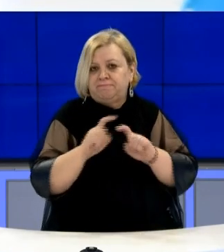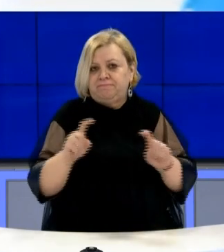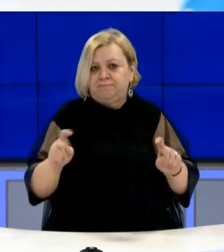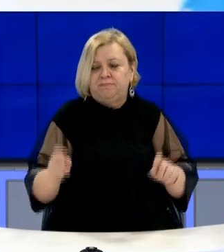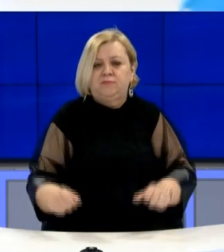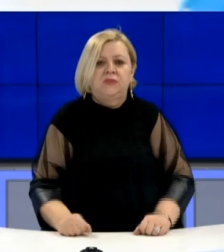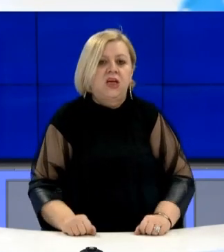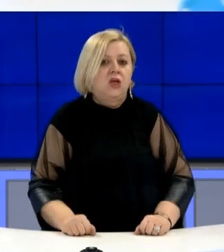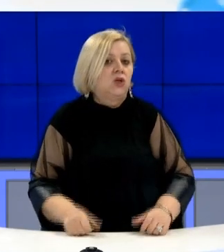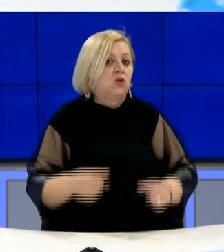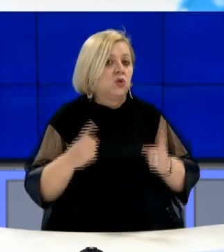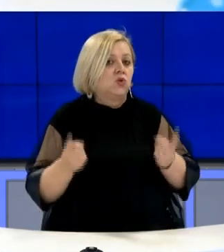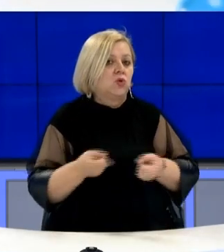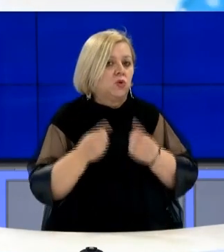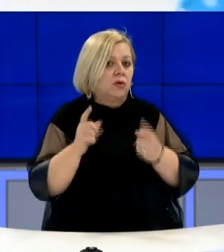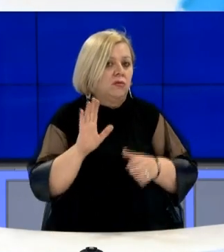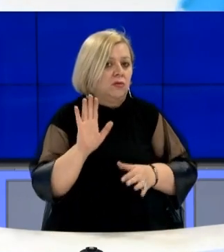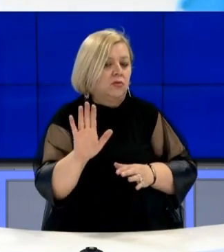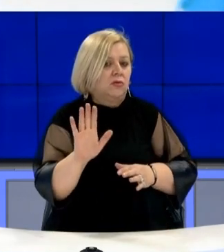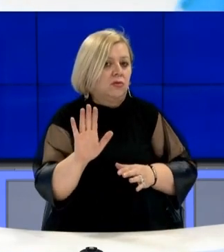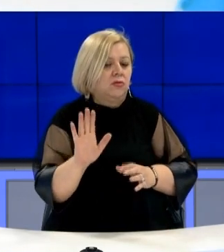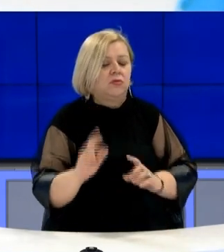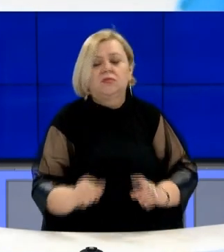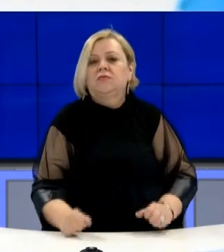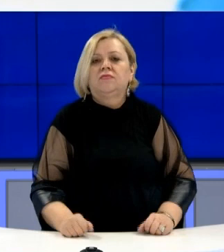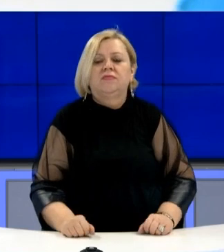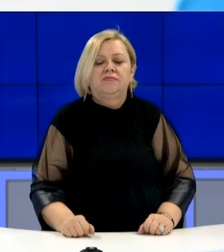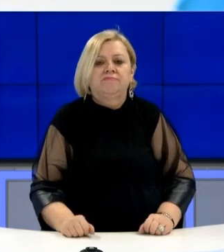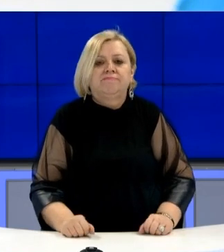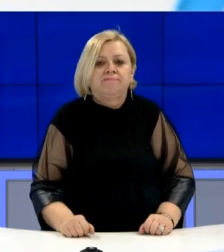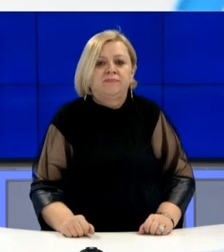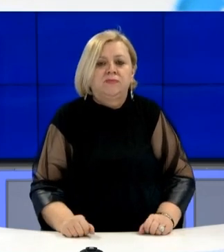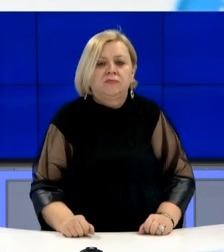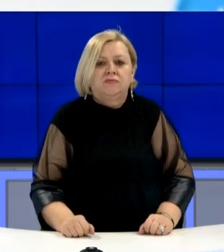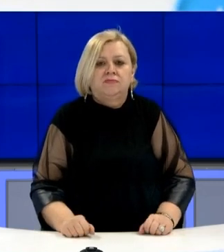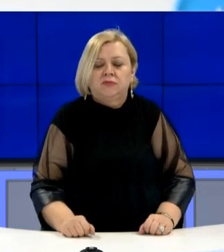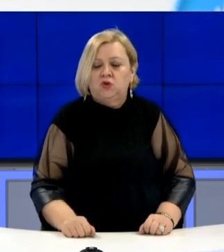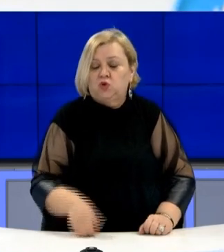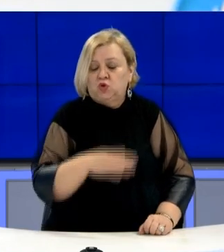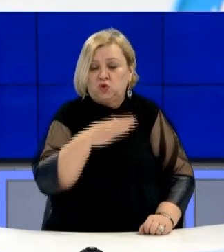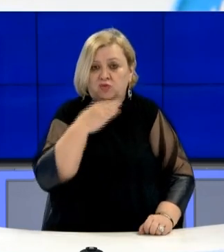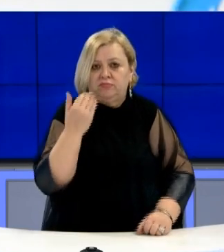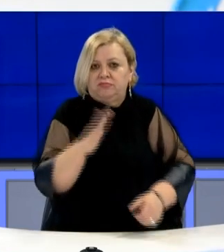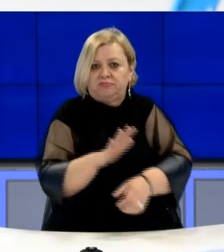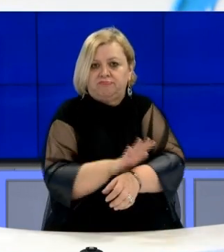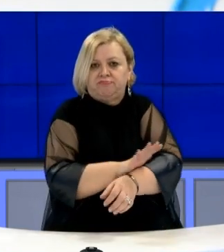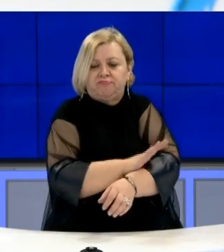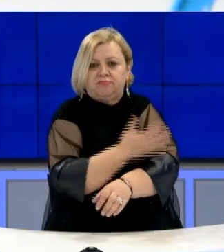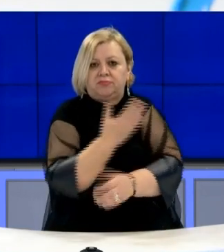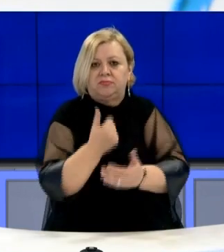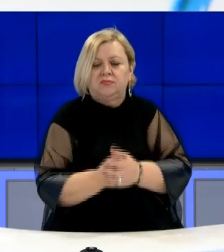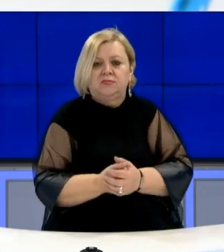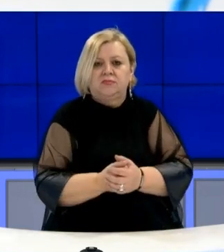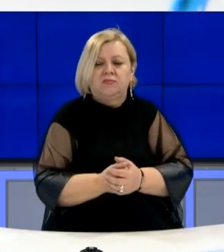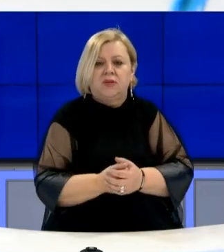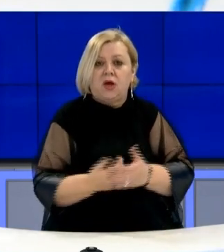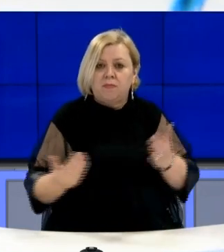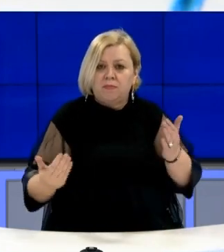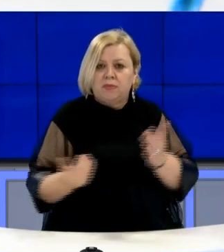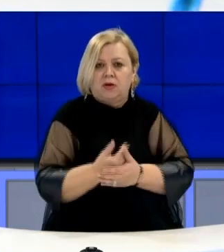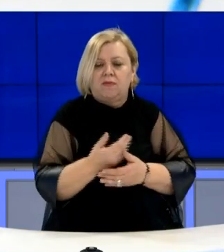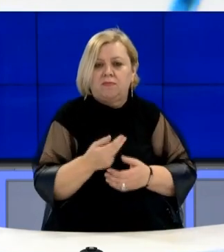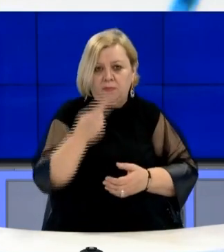dhe gjendje në tyre është si është, kjo është mjaf shqecuse, sepse faktik ishpojime një fosë prap të